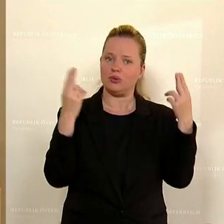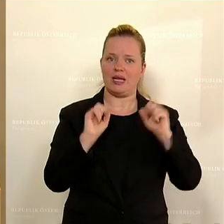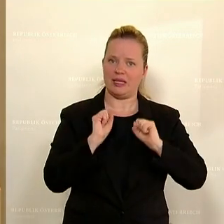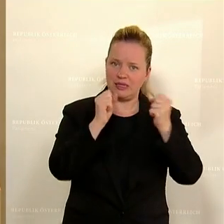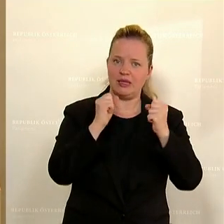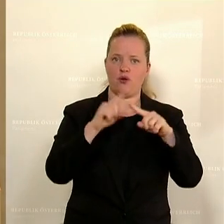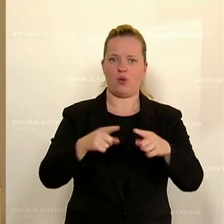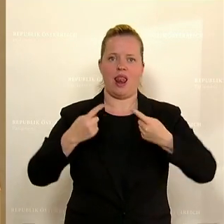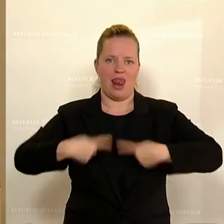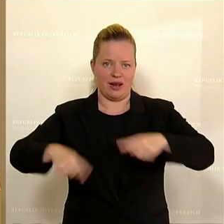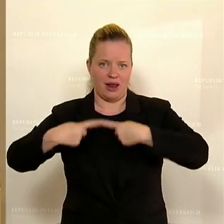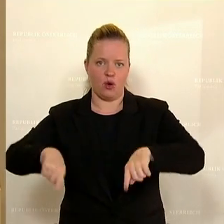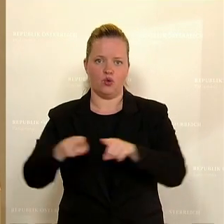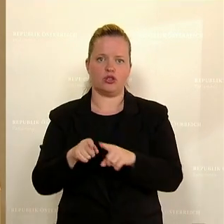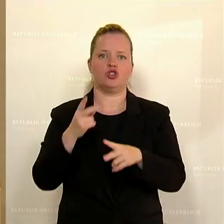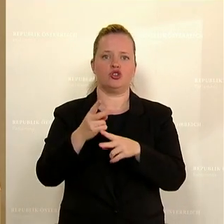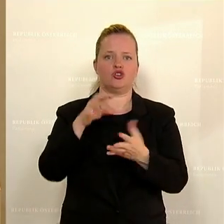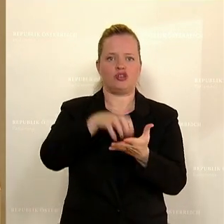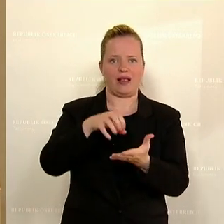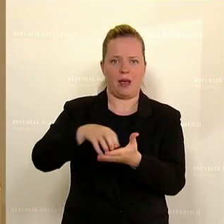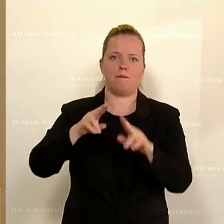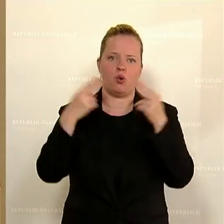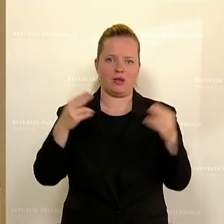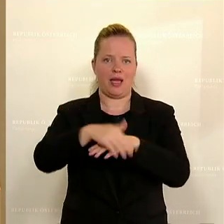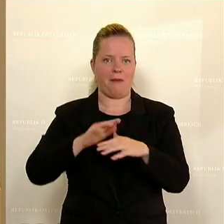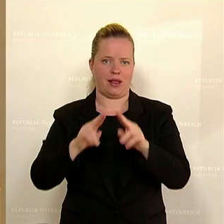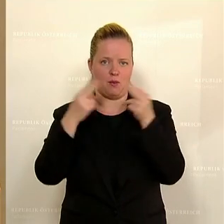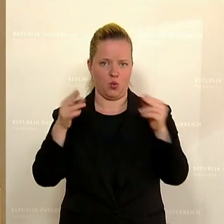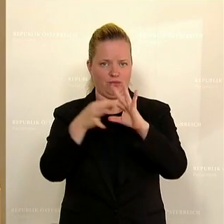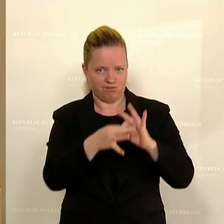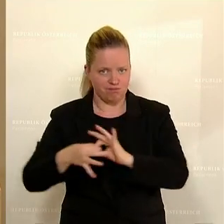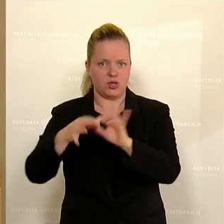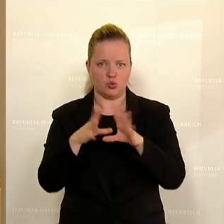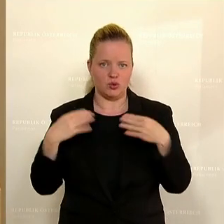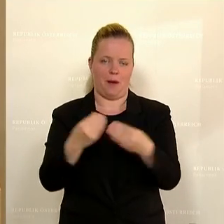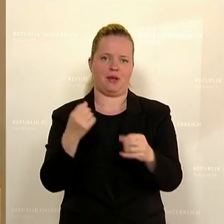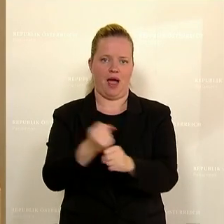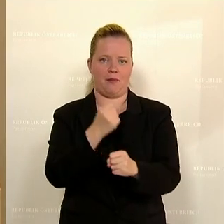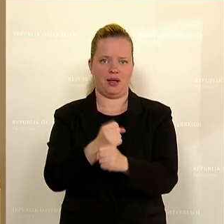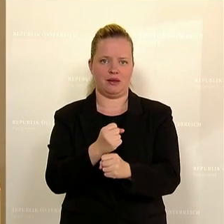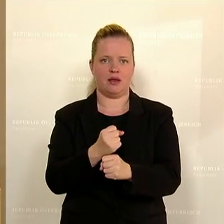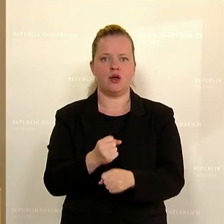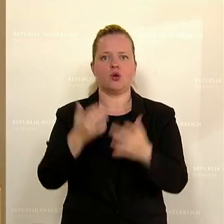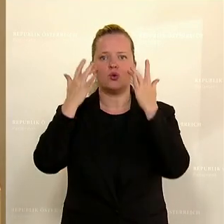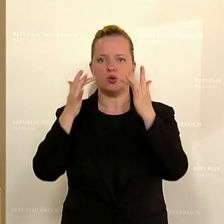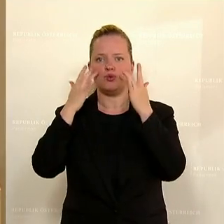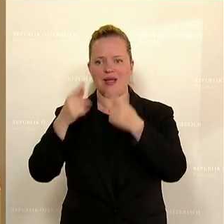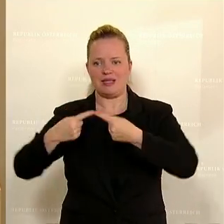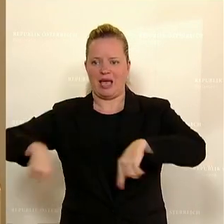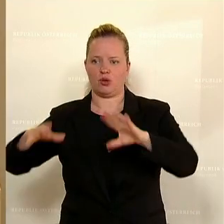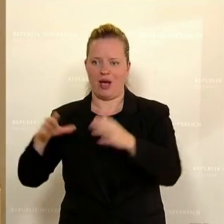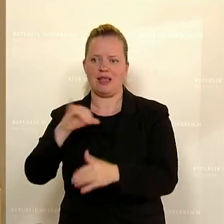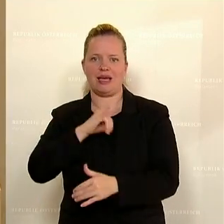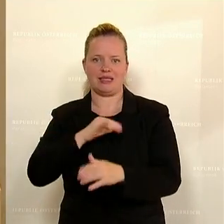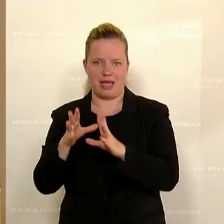und dem Städtebund und dem Gemeindebund gemeinsam erarbeitet mit den Interessensgemeinschaften des Kultursektors. Und ich werde dazu